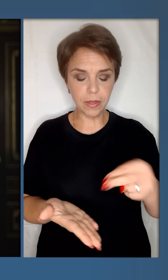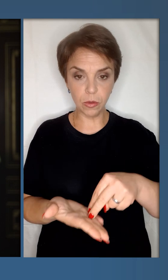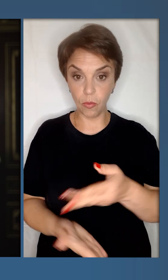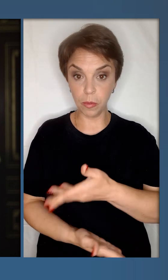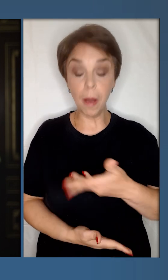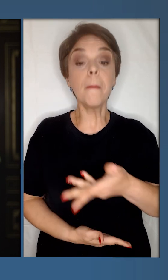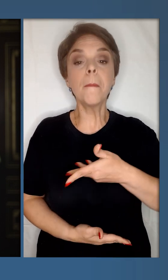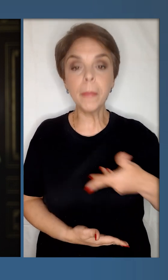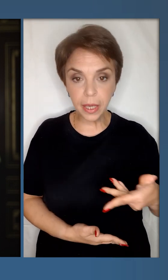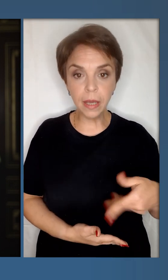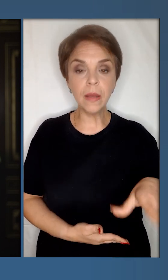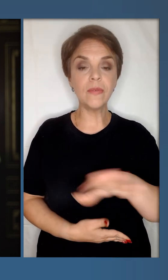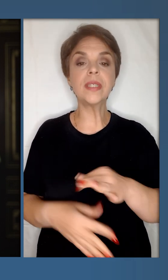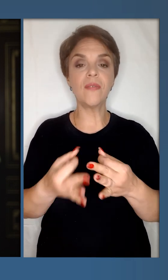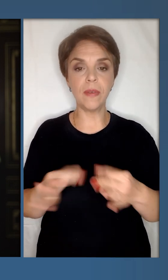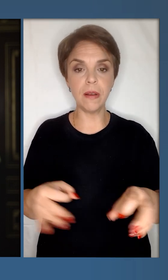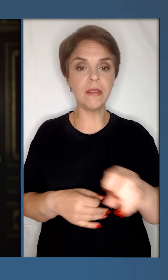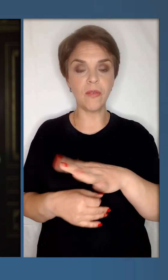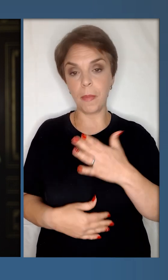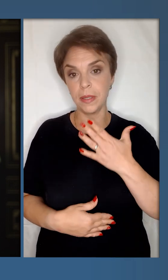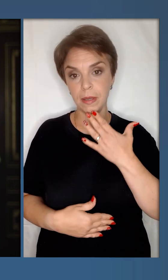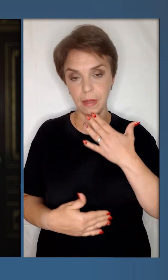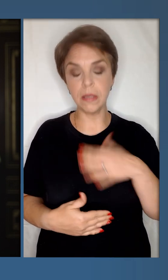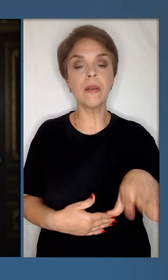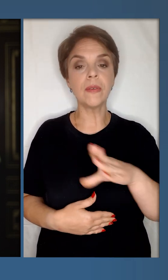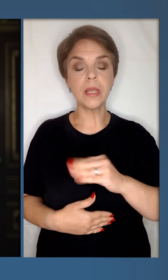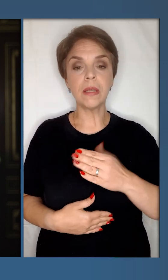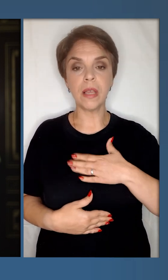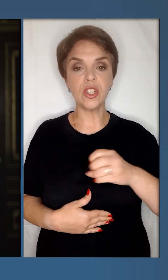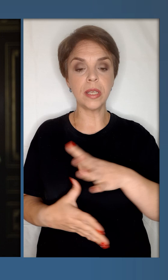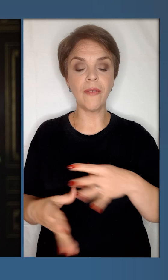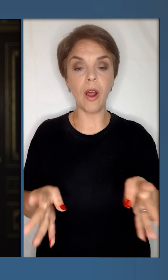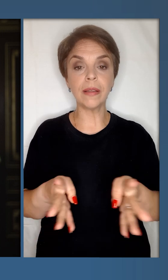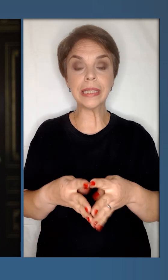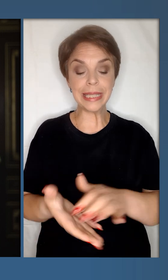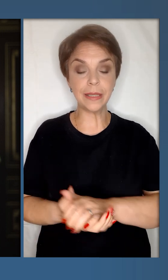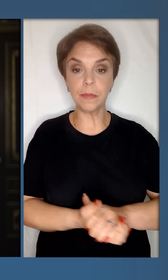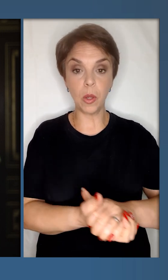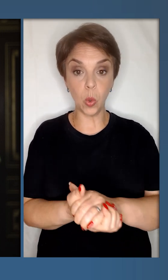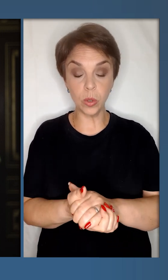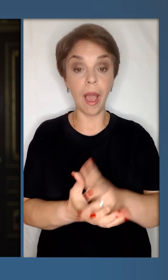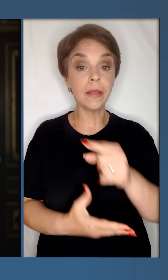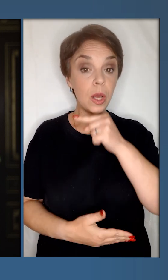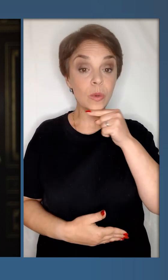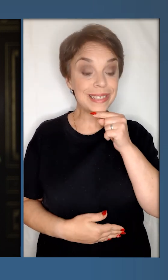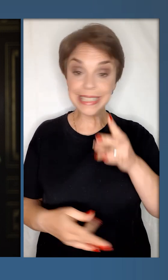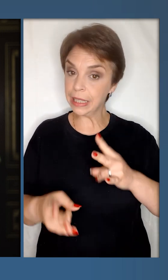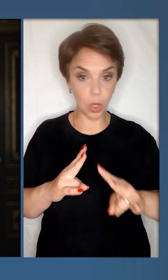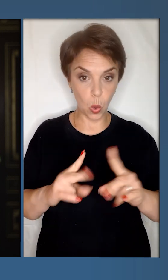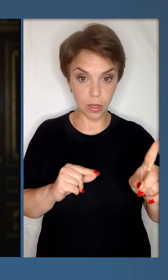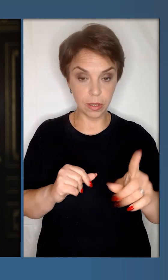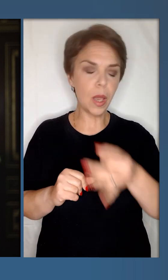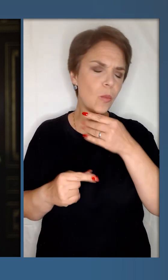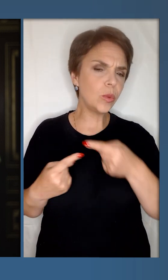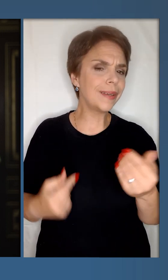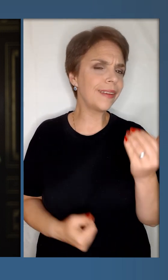ми. Саме ми – усі вільні європейські нації, усі – в нашій євроатлантичній спільноті, а не російські терористи